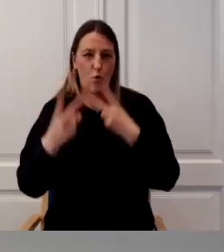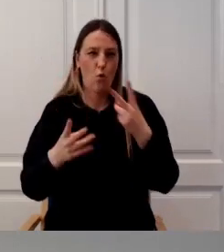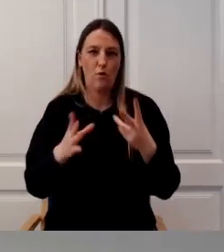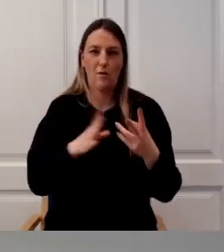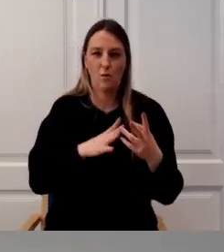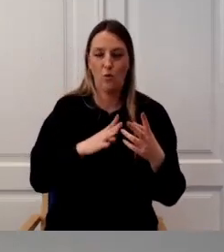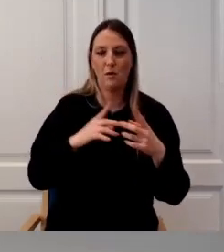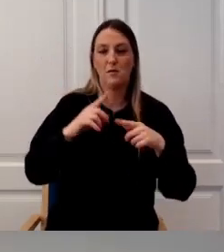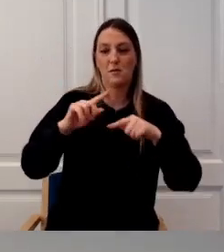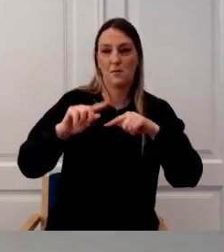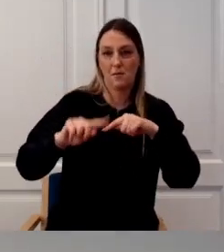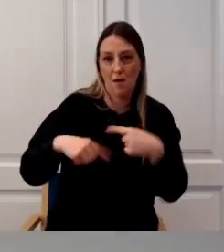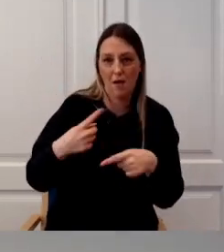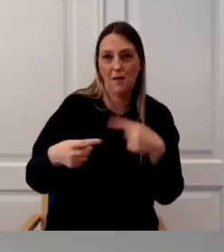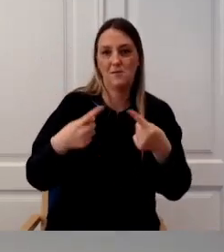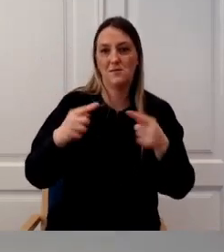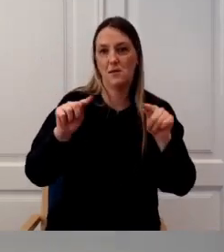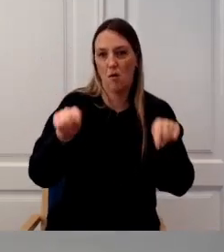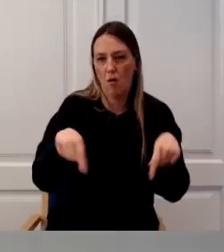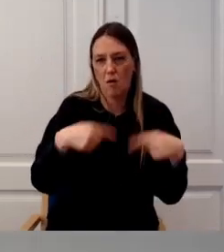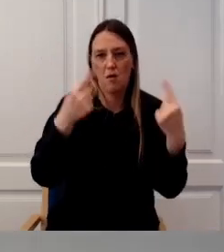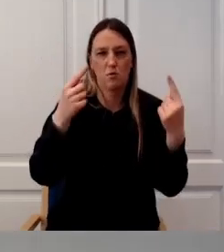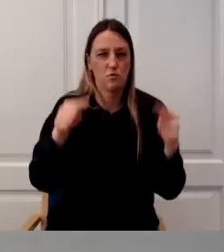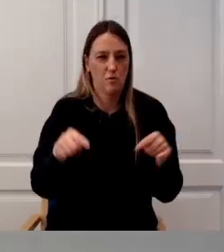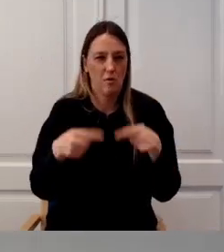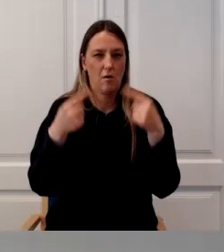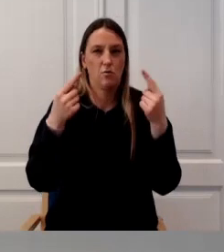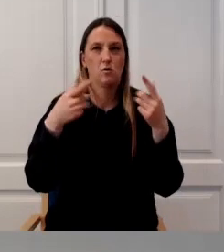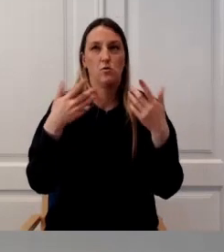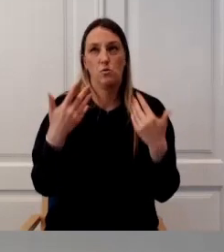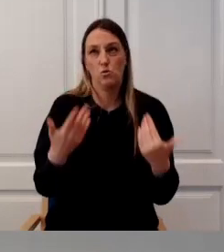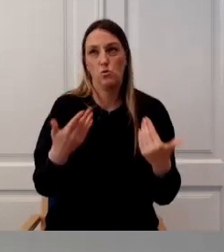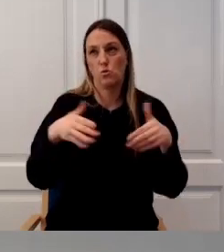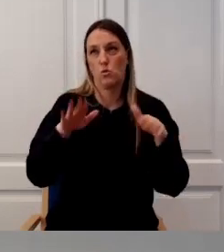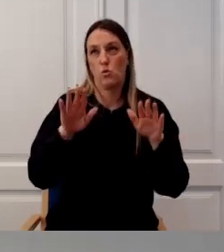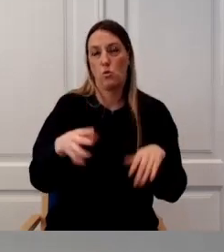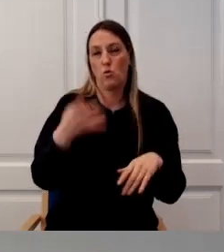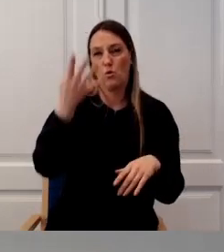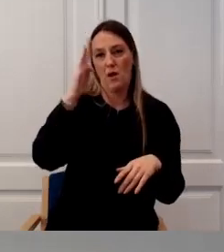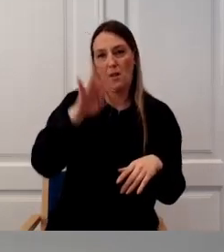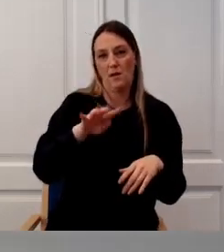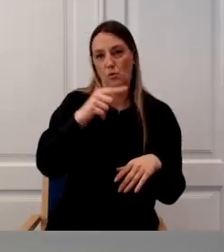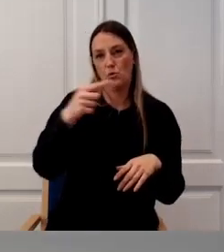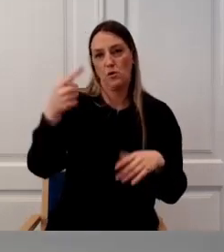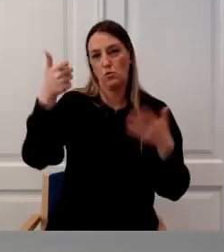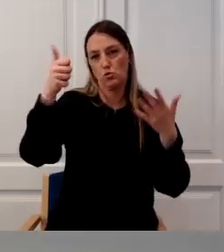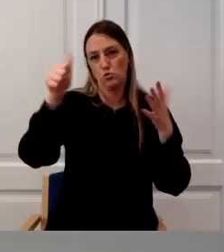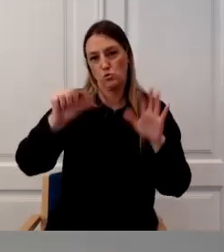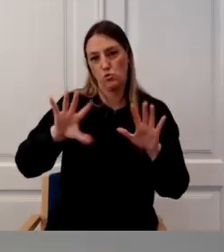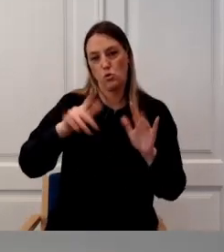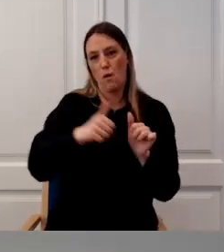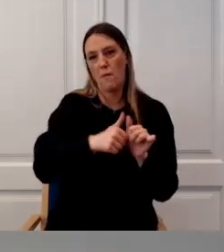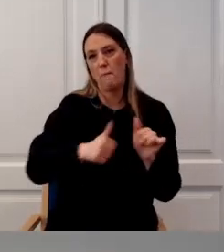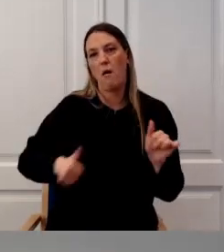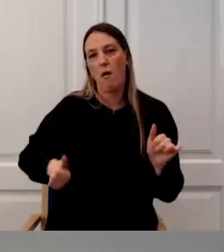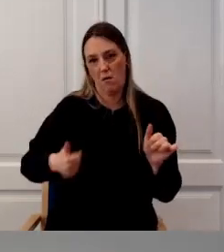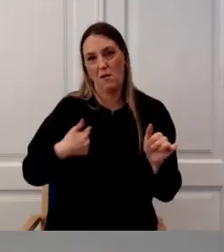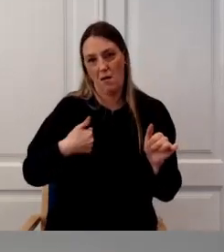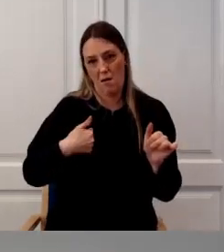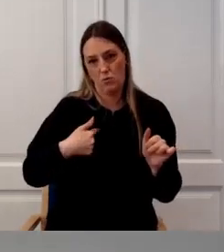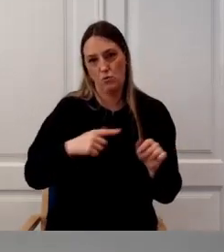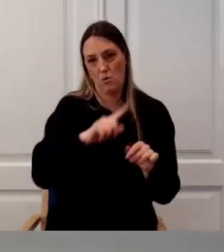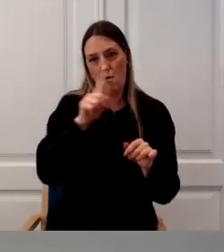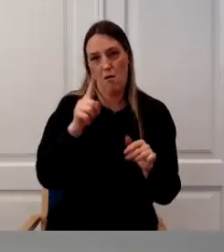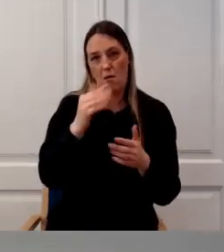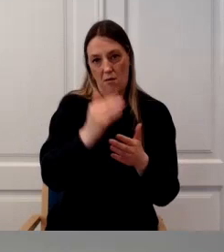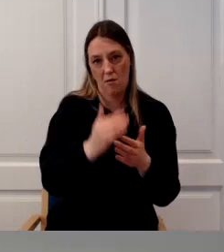erinevate vaheletunud arendustega. Me oleme oma 4-6 kuud maas praegu ajakavast, aga nagu te